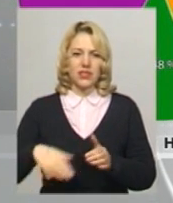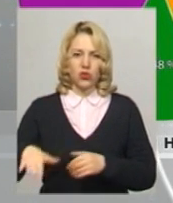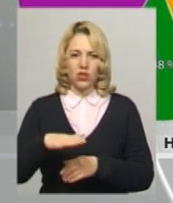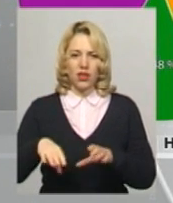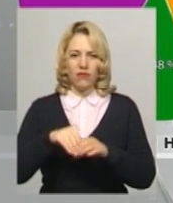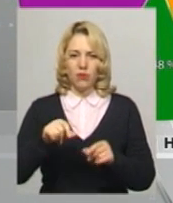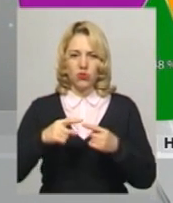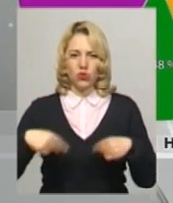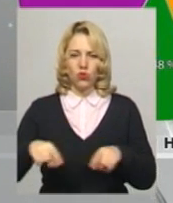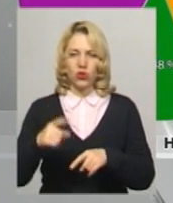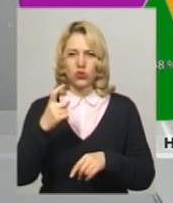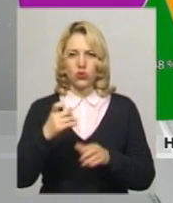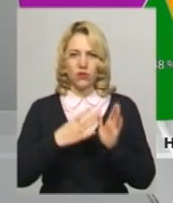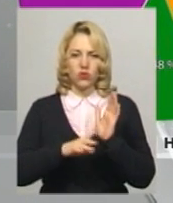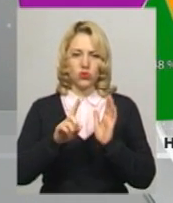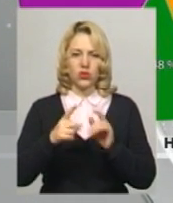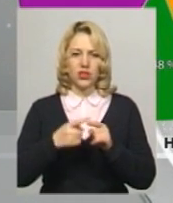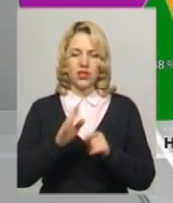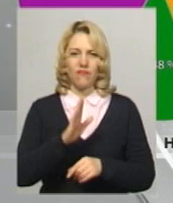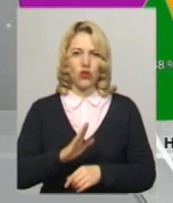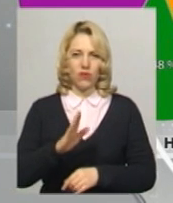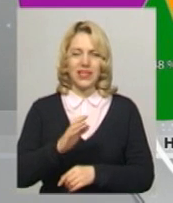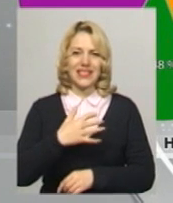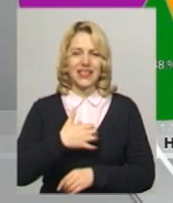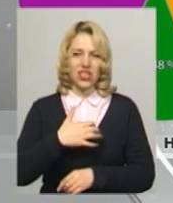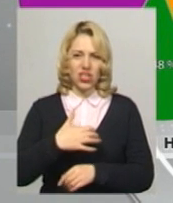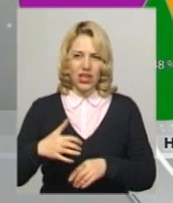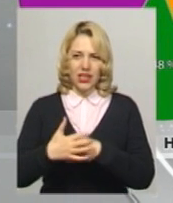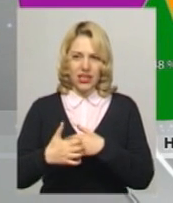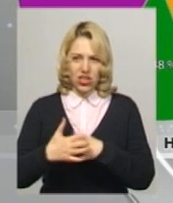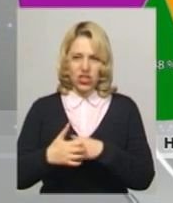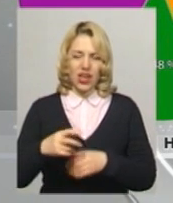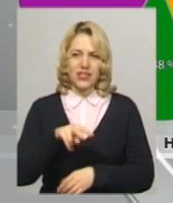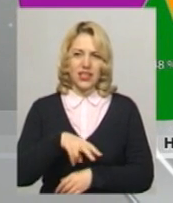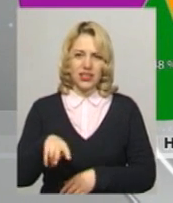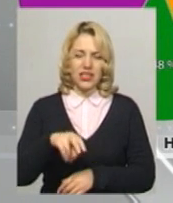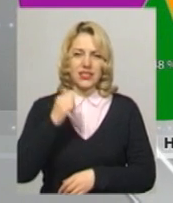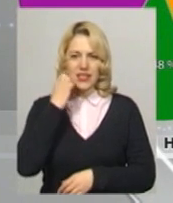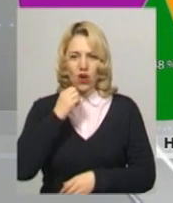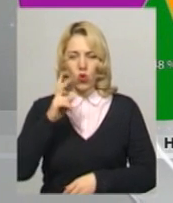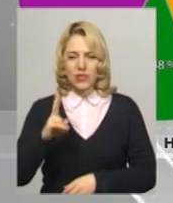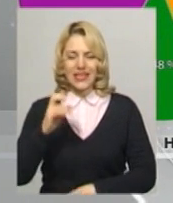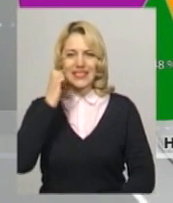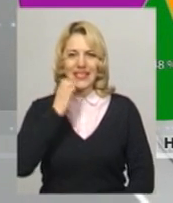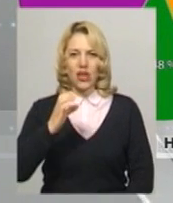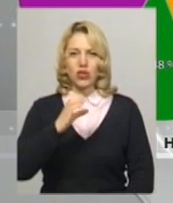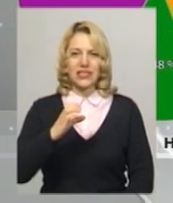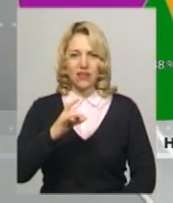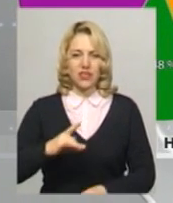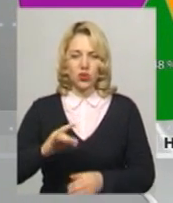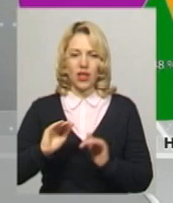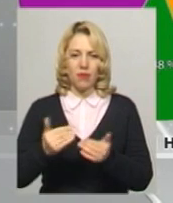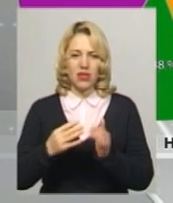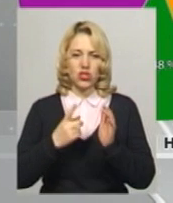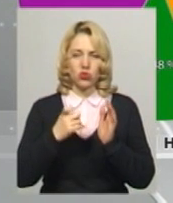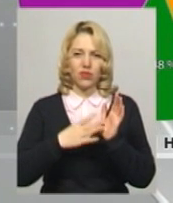окрузі номер 191. Це Вінковецький, Деражнянський, Литичівський, Старокостянтинівський та Старосинявські райони. Найменше на 192-му